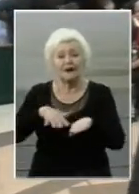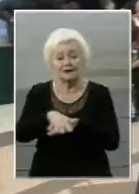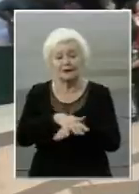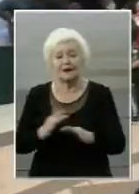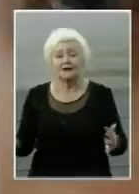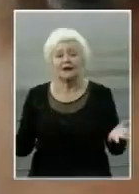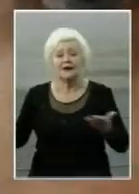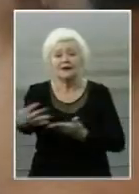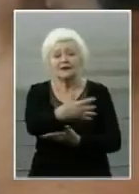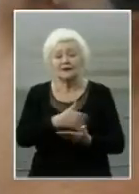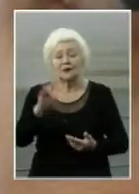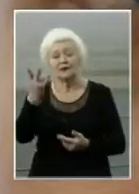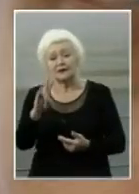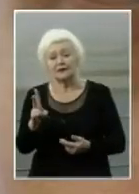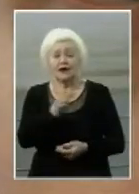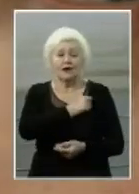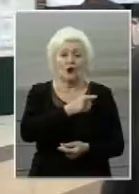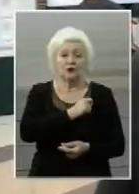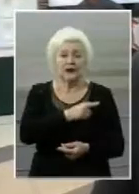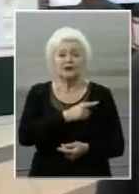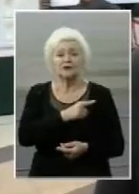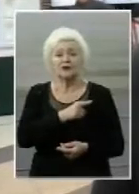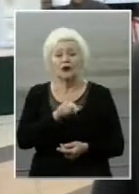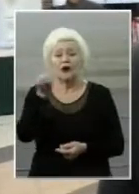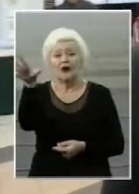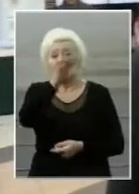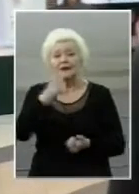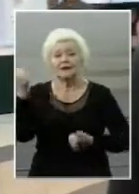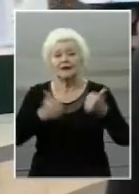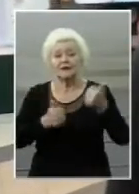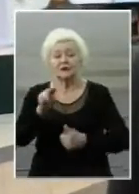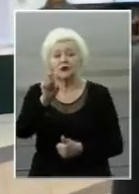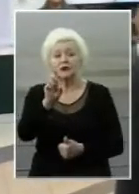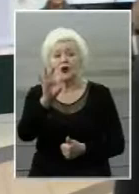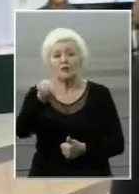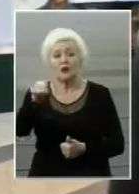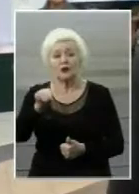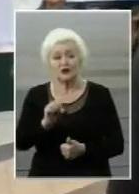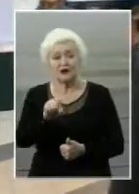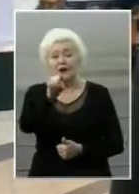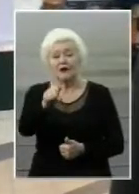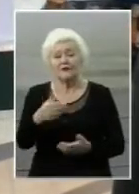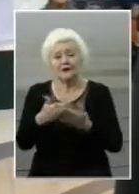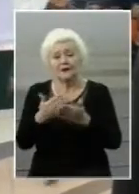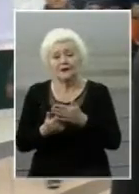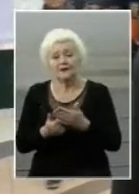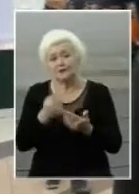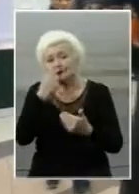Зібрати там Ніколаєвську, Одеську область. Цей спорт Ботче, він нещодавно,